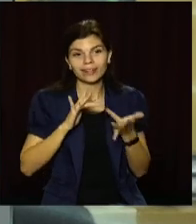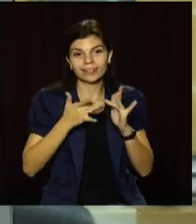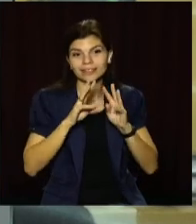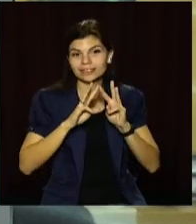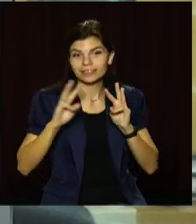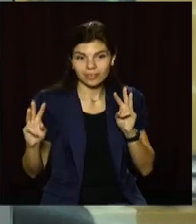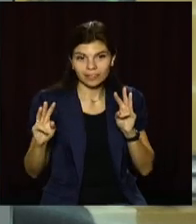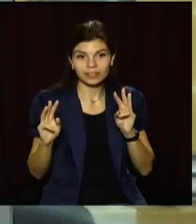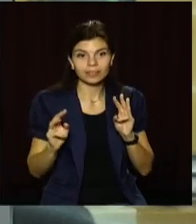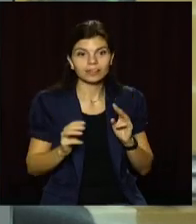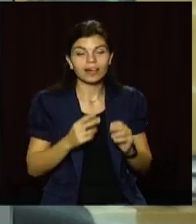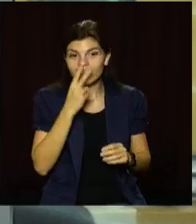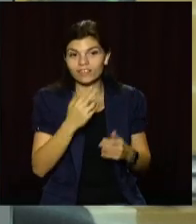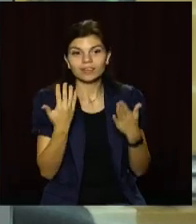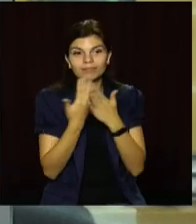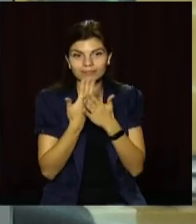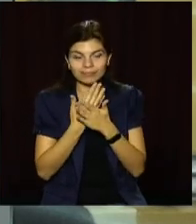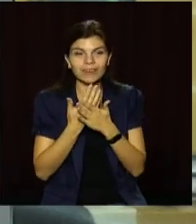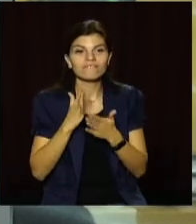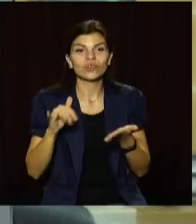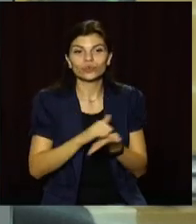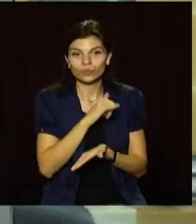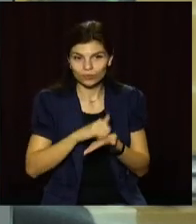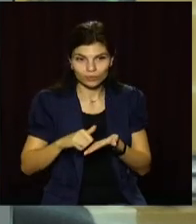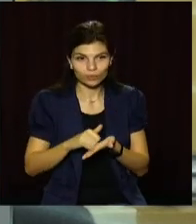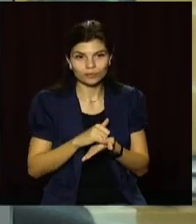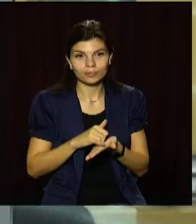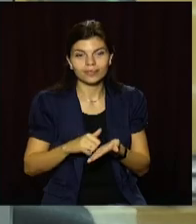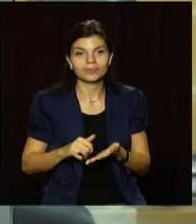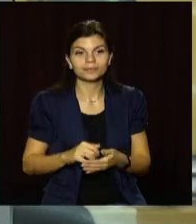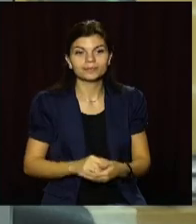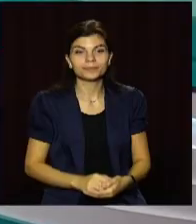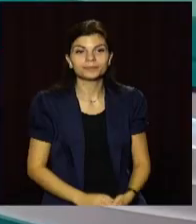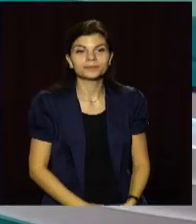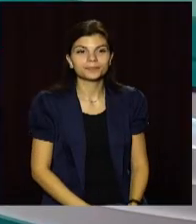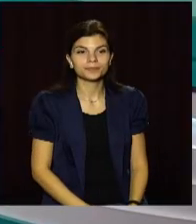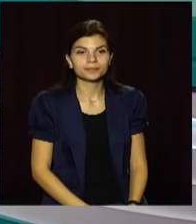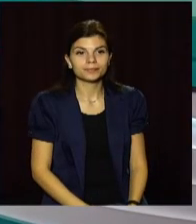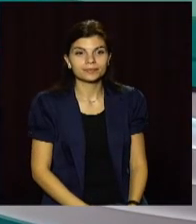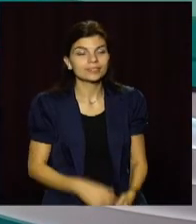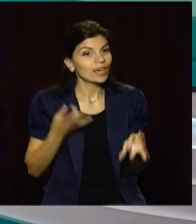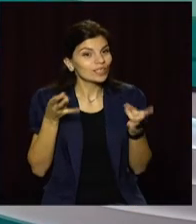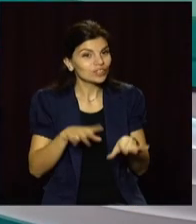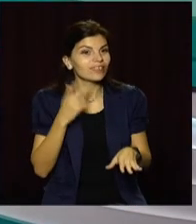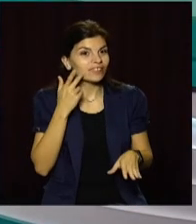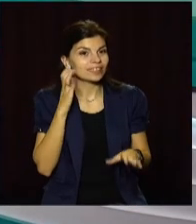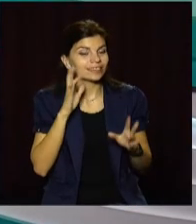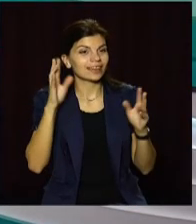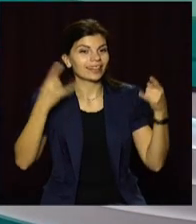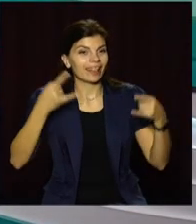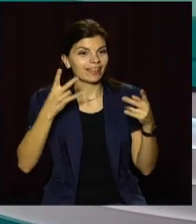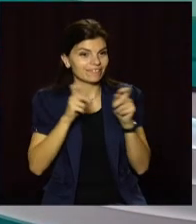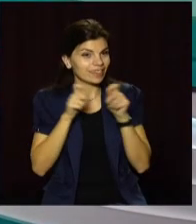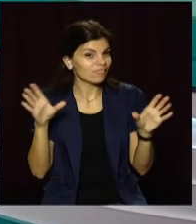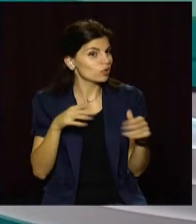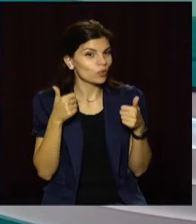opentv.media. Дивіться сюжети в соціальних мережах та на нашому ютуб-каналі. Залишайтеся з відкритим і на